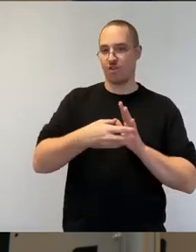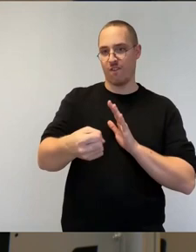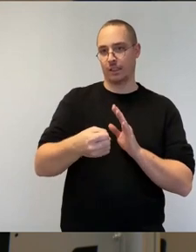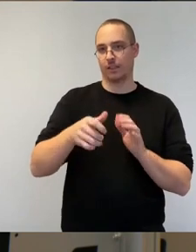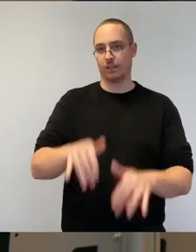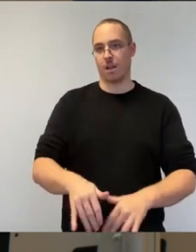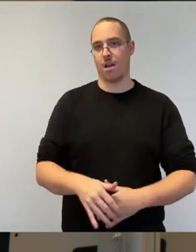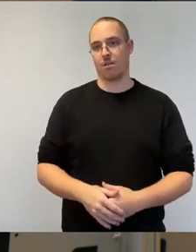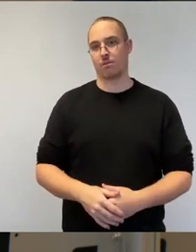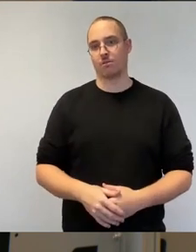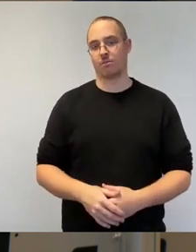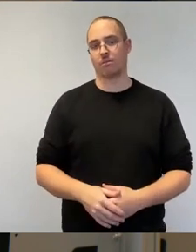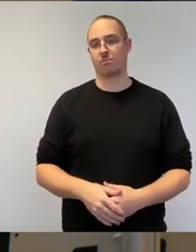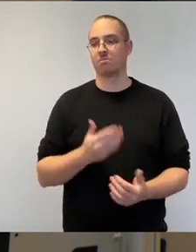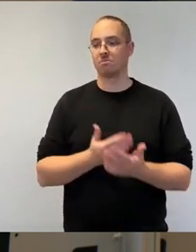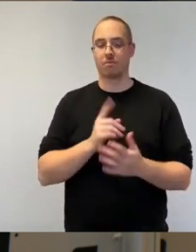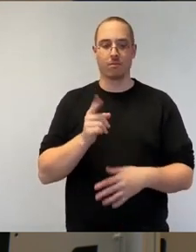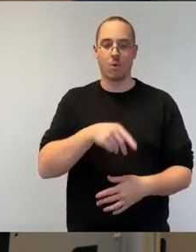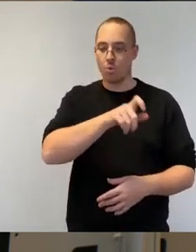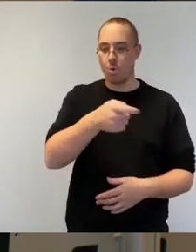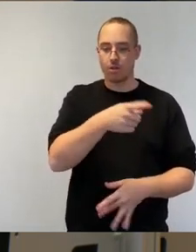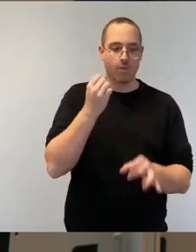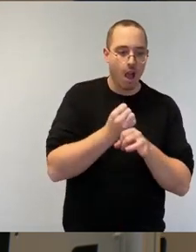gegenüber den Menschen, die den Staat mit Geld ausstatten.